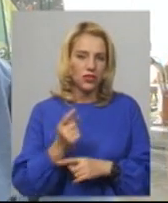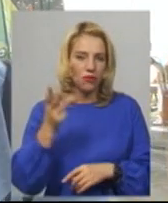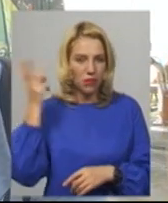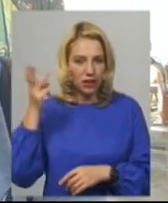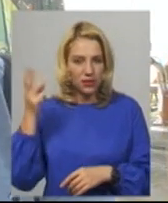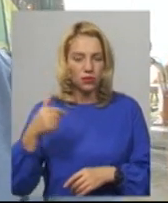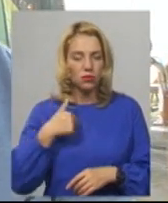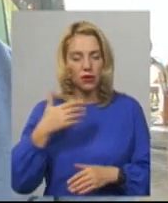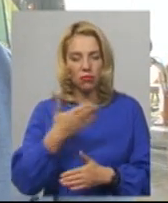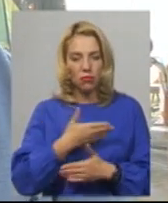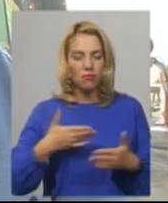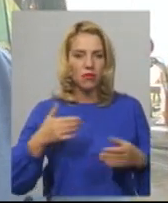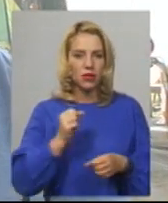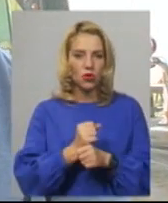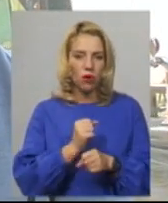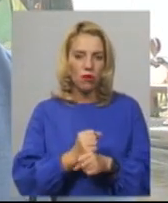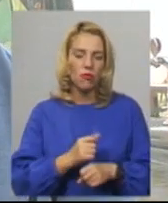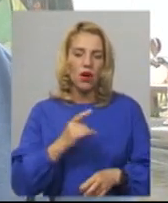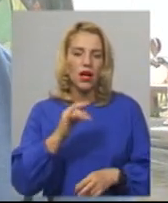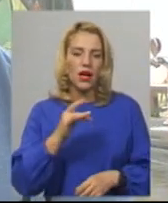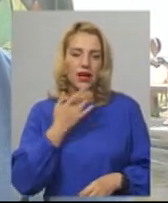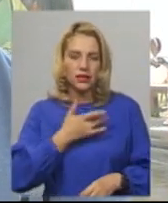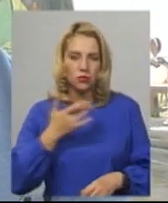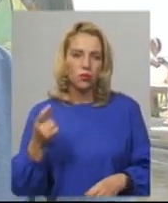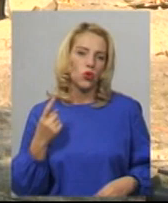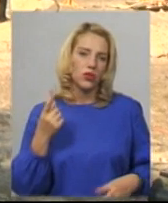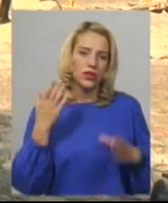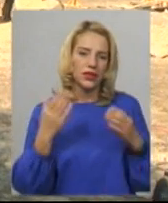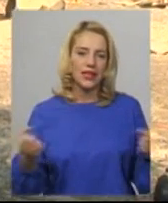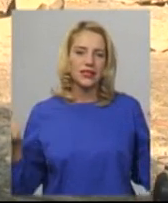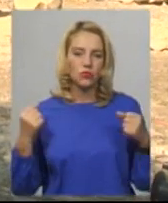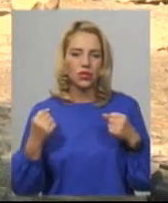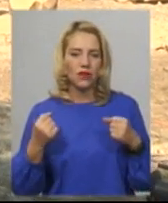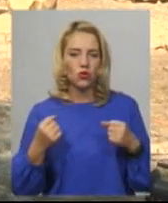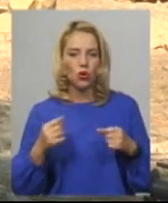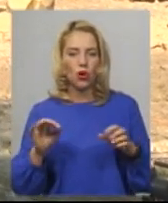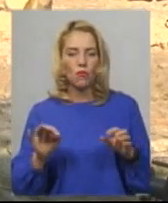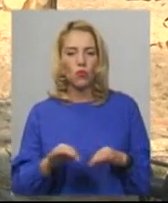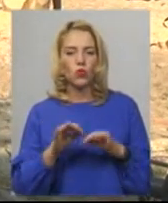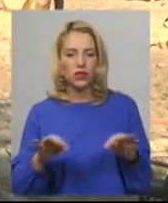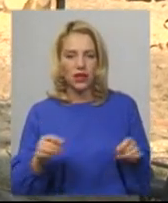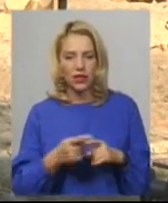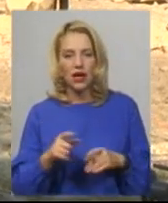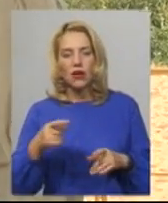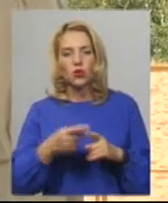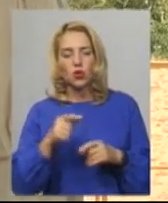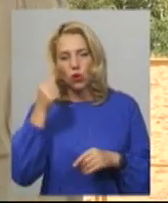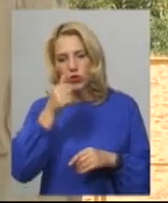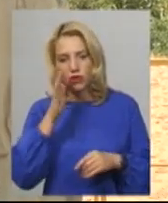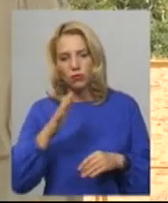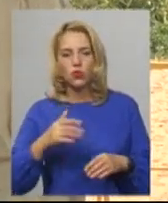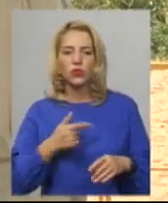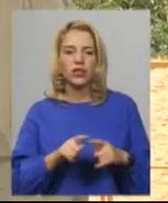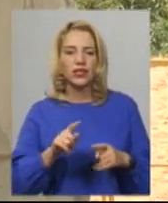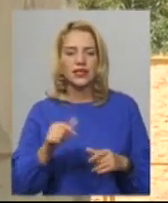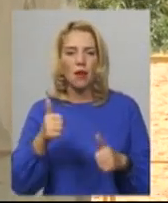ми робимо на республіки один день інклюзивної музики. Так ось, цього року в рамках фестивалю відбудеться змагання різблярів